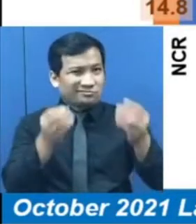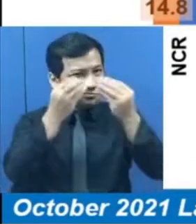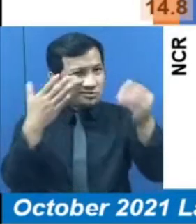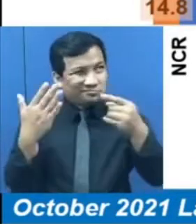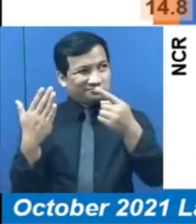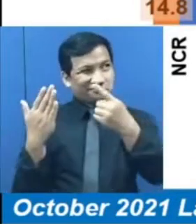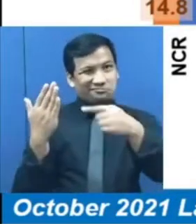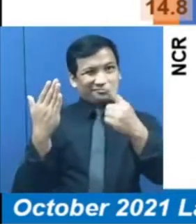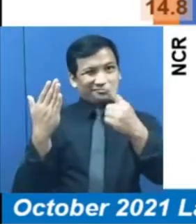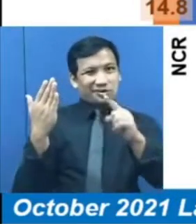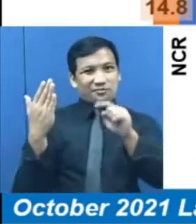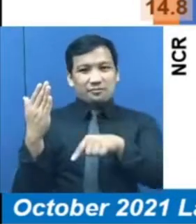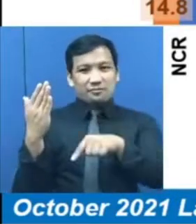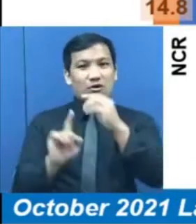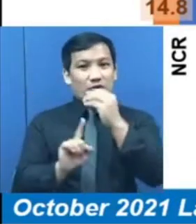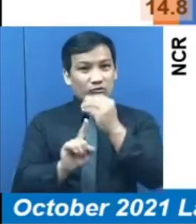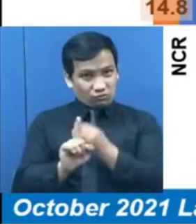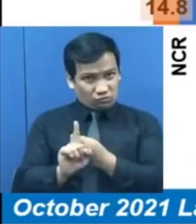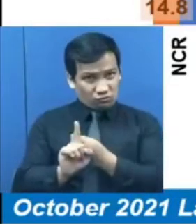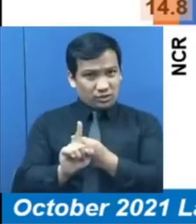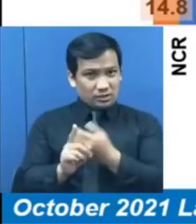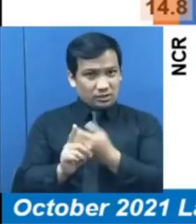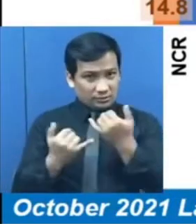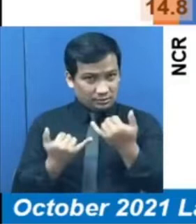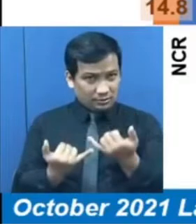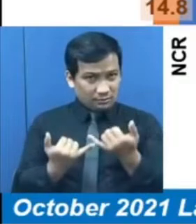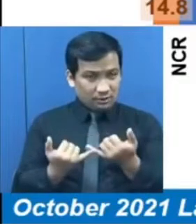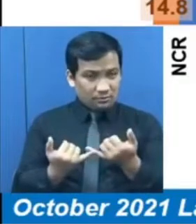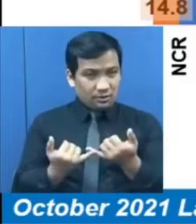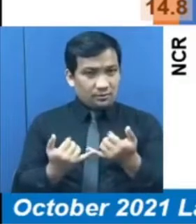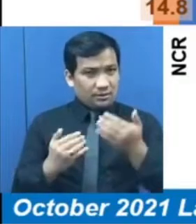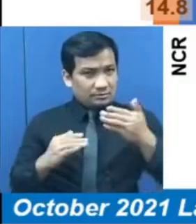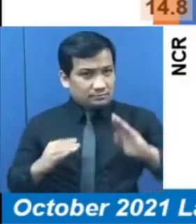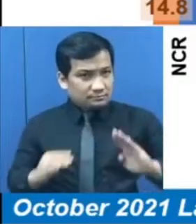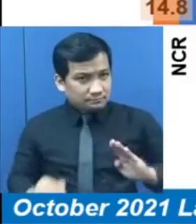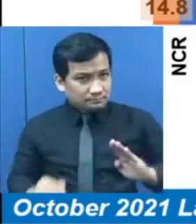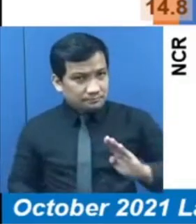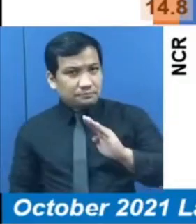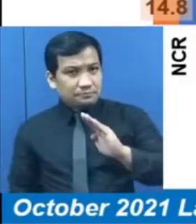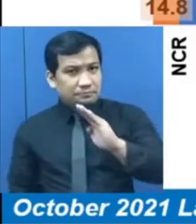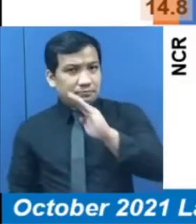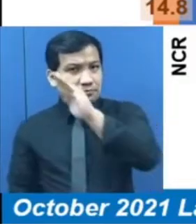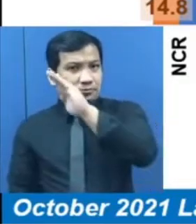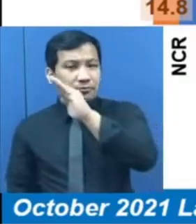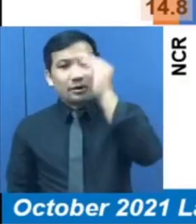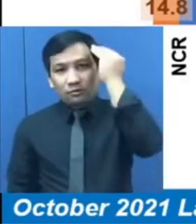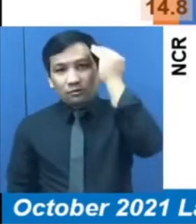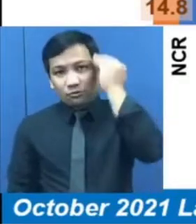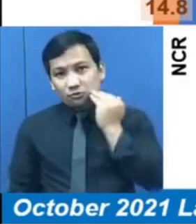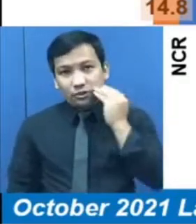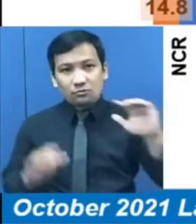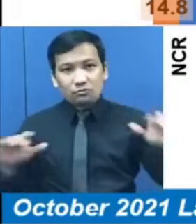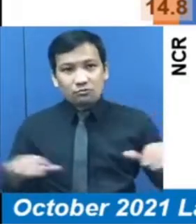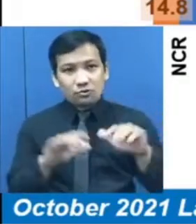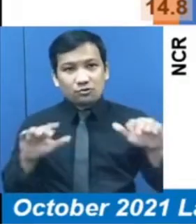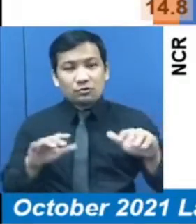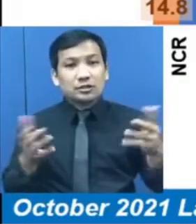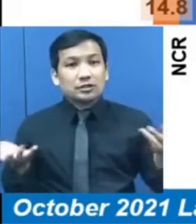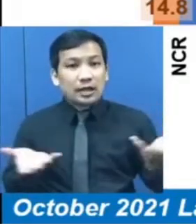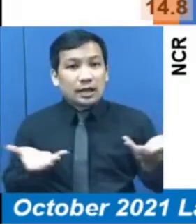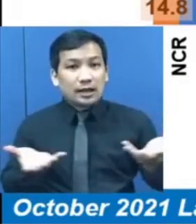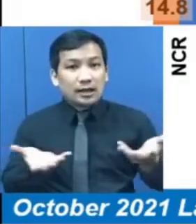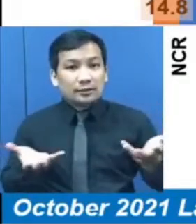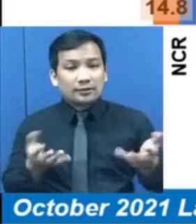na nitong Oktober 2021 ang pagtaas ng underemployment rate sa dalawang riyon. Ito ay ang